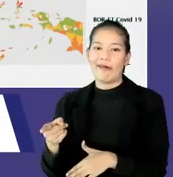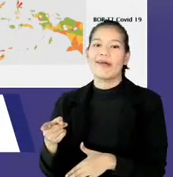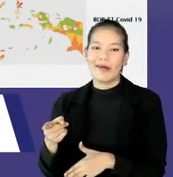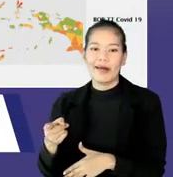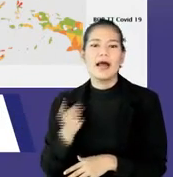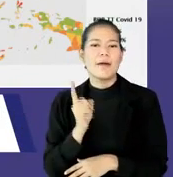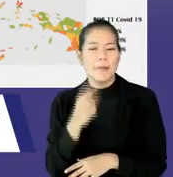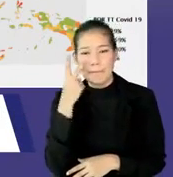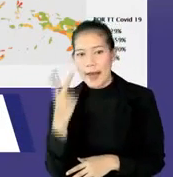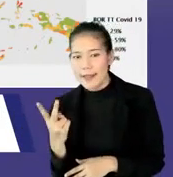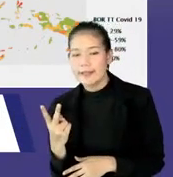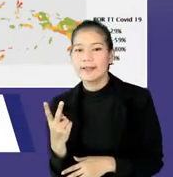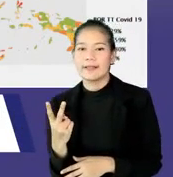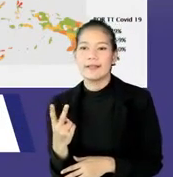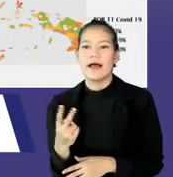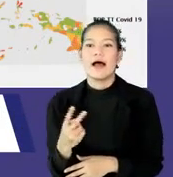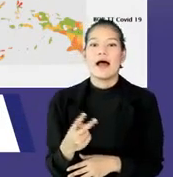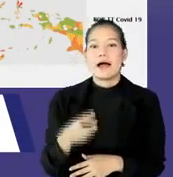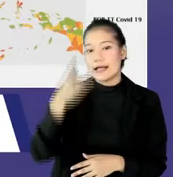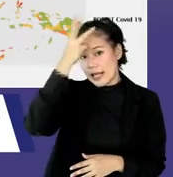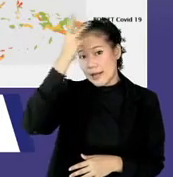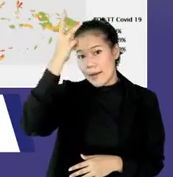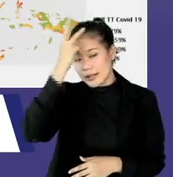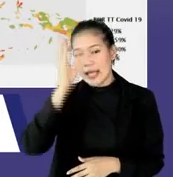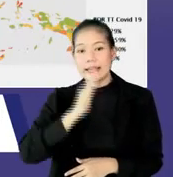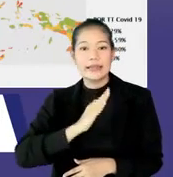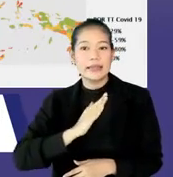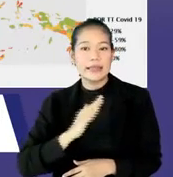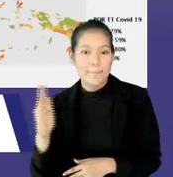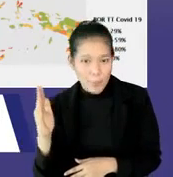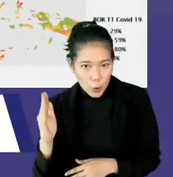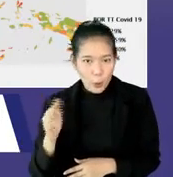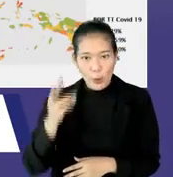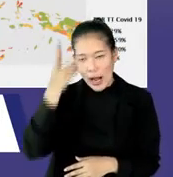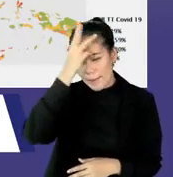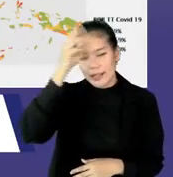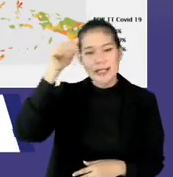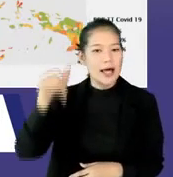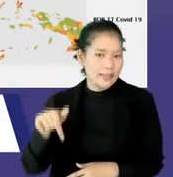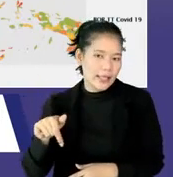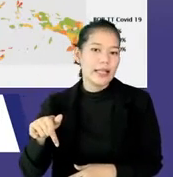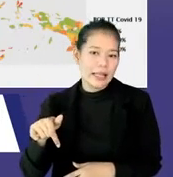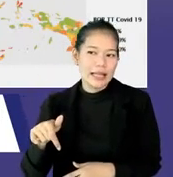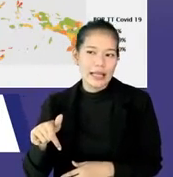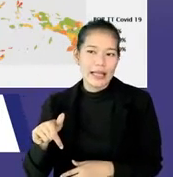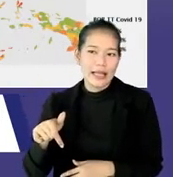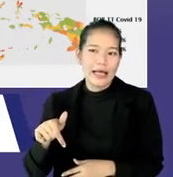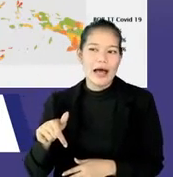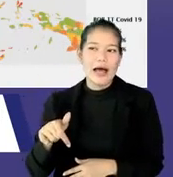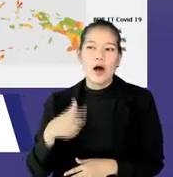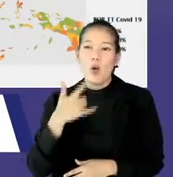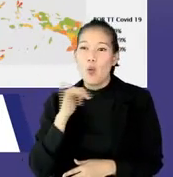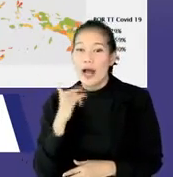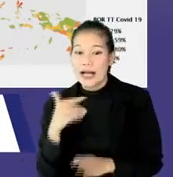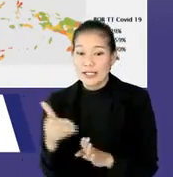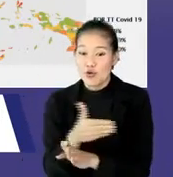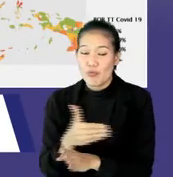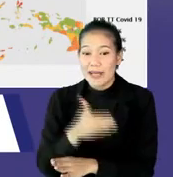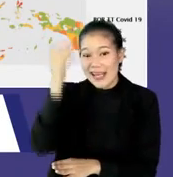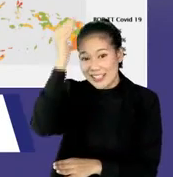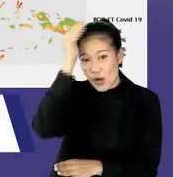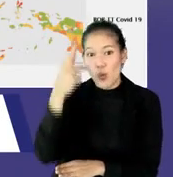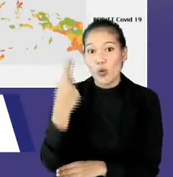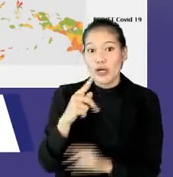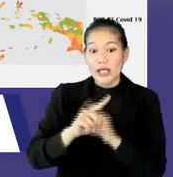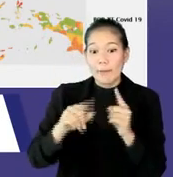sebenarnya. Karena kita melihat nih, ada di Pulau Kalimantan Timur misalnya, atau Kalimantan Selatan, yang warnanya semula adalah hijau dengan